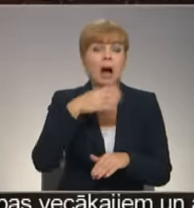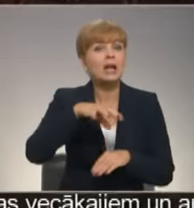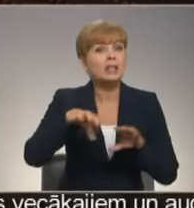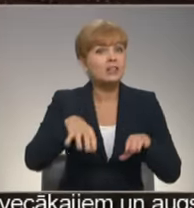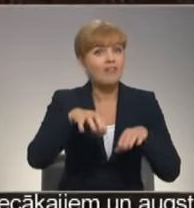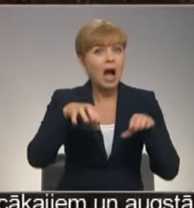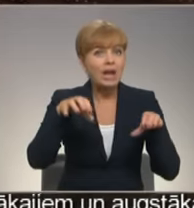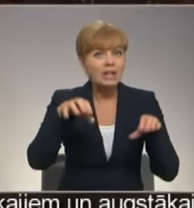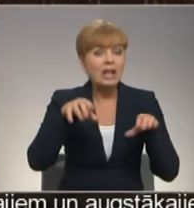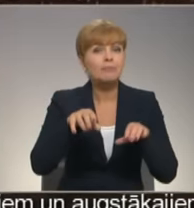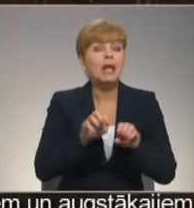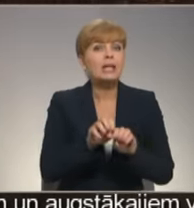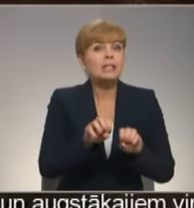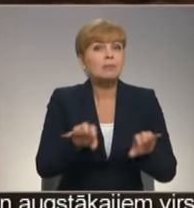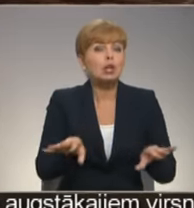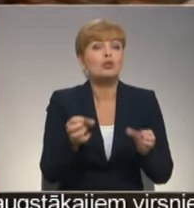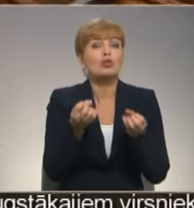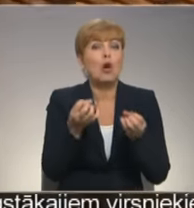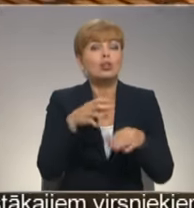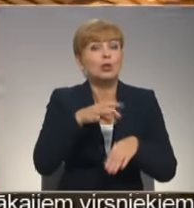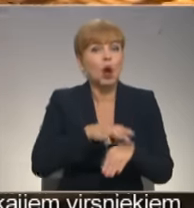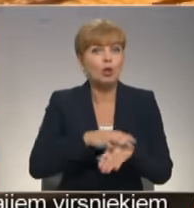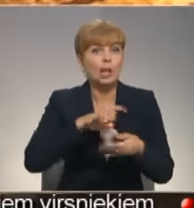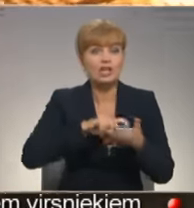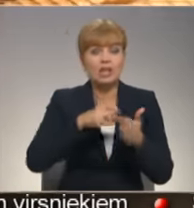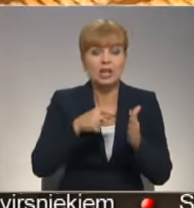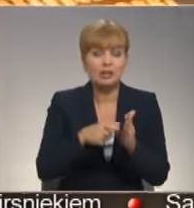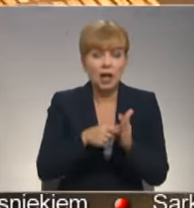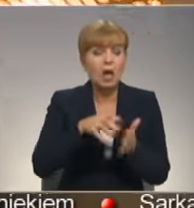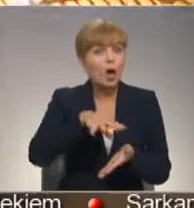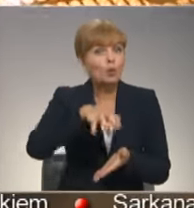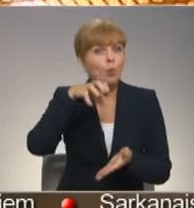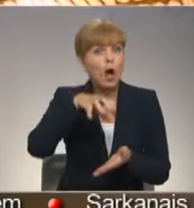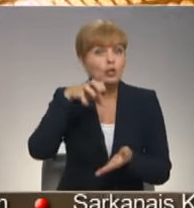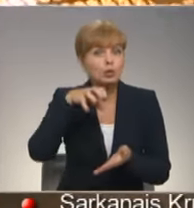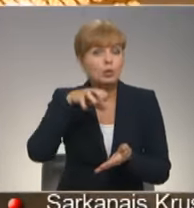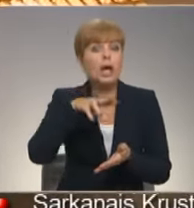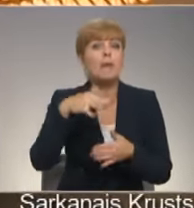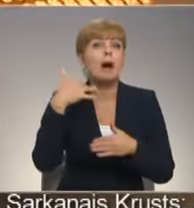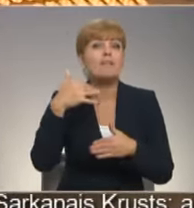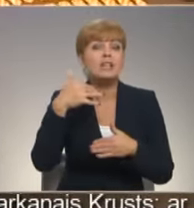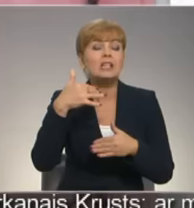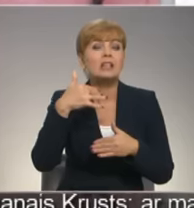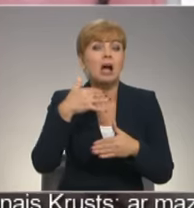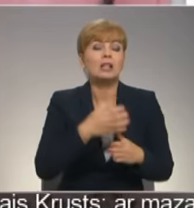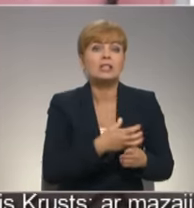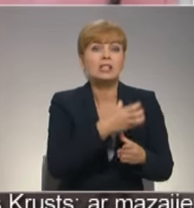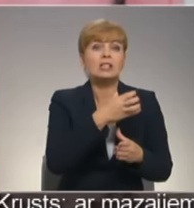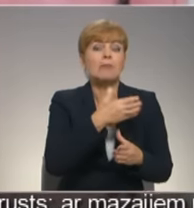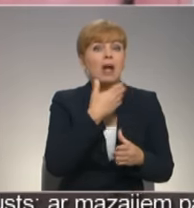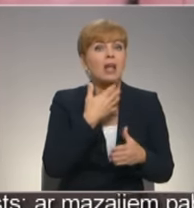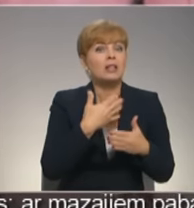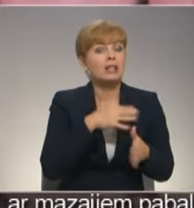iespējams arī izplustošu gāze, ko konkrētajā dzīvoklis savāc nosūcējis, pa ventilācijas sistēmu netiek aizpustu uz citiem